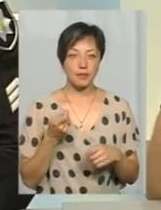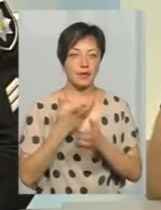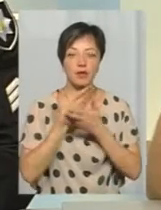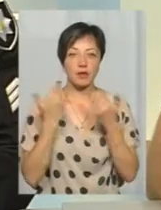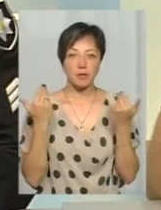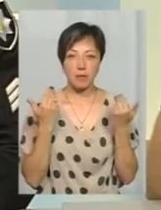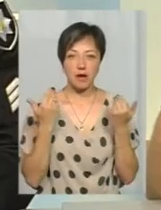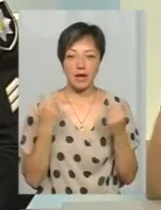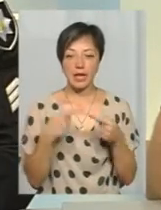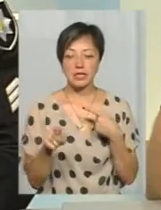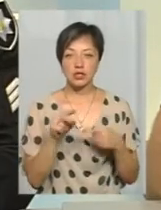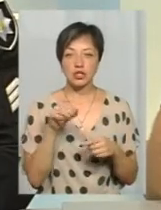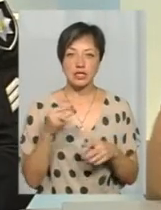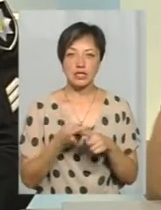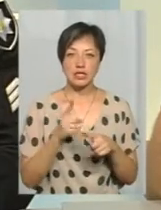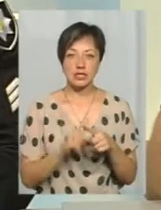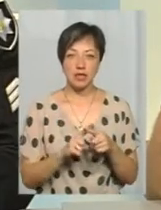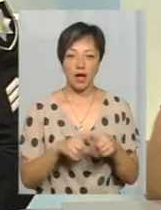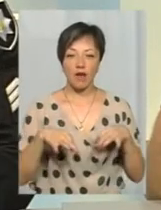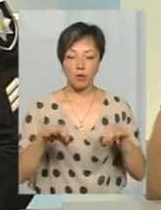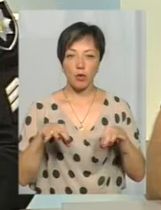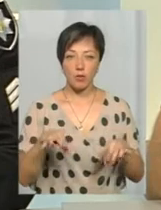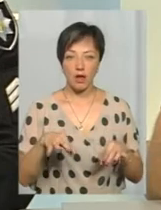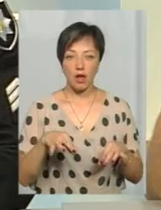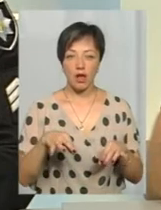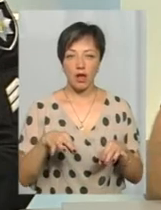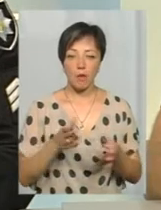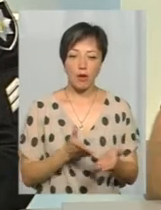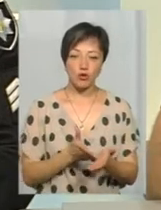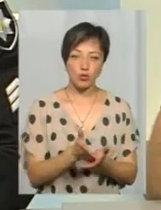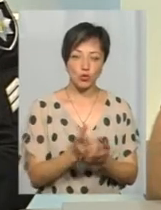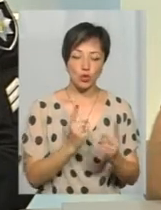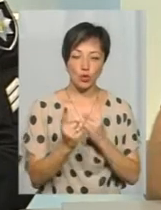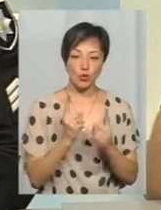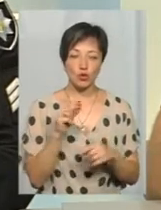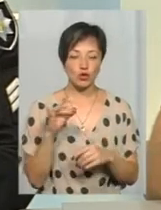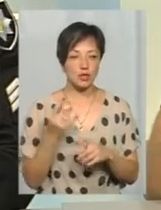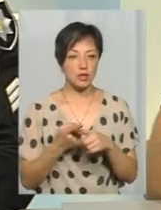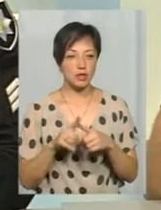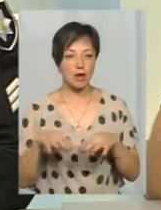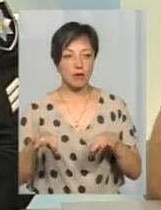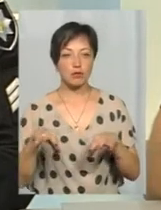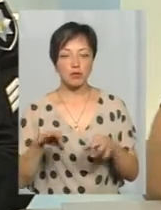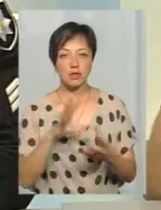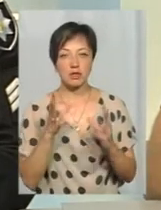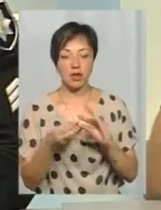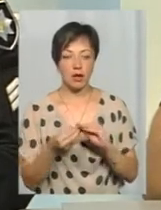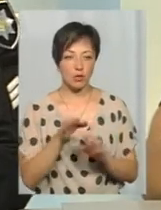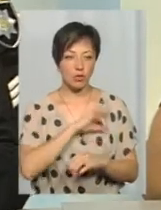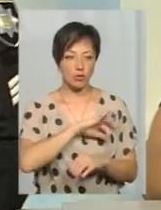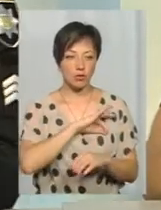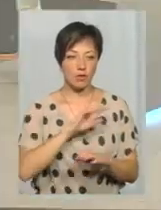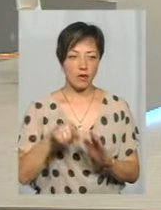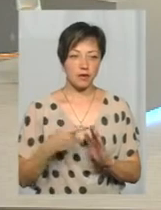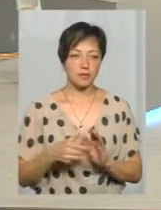немає різниці, чи це автомобіль знаходиться на маршрутному, по маршруту руху, чи це автомобіль загального, скажімо так, користування.